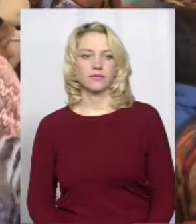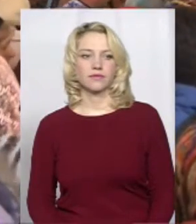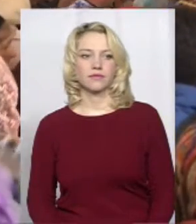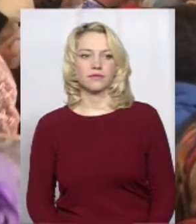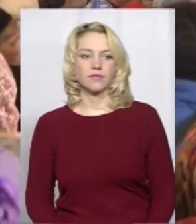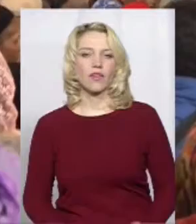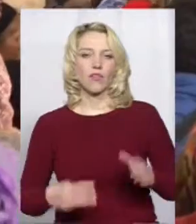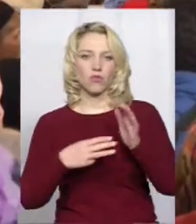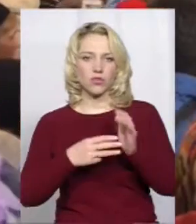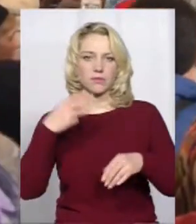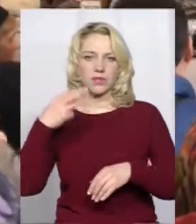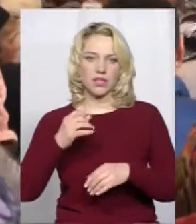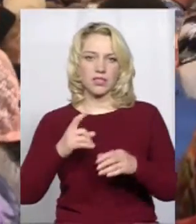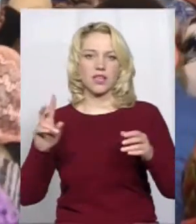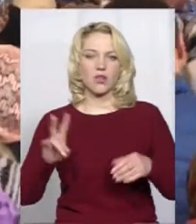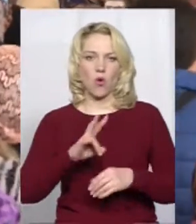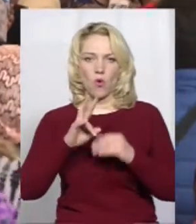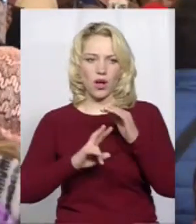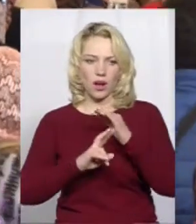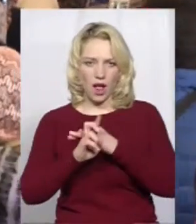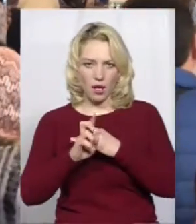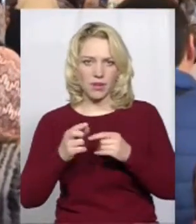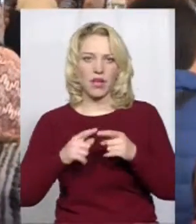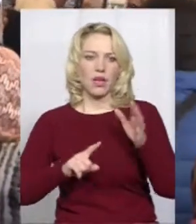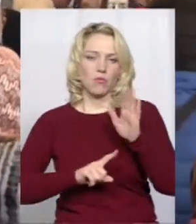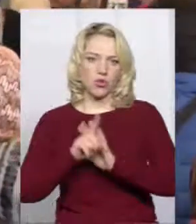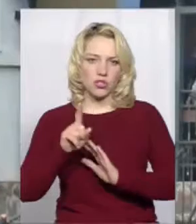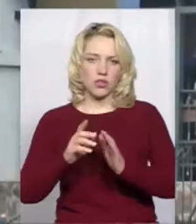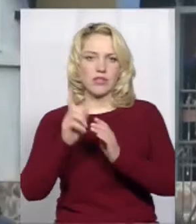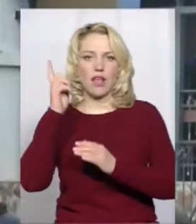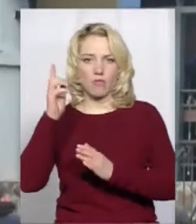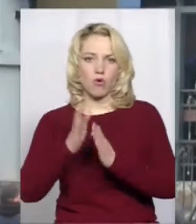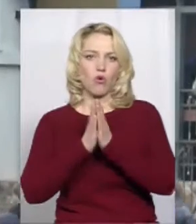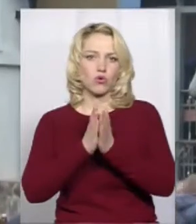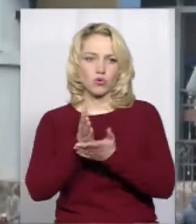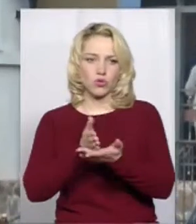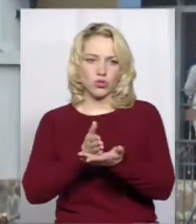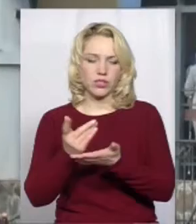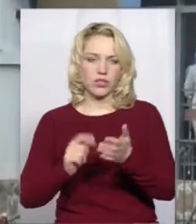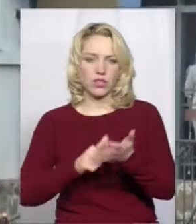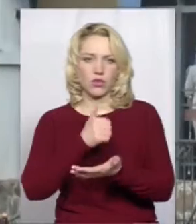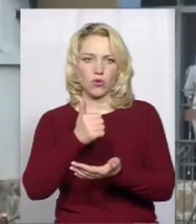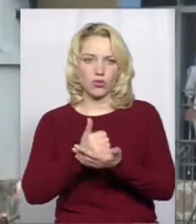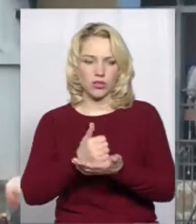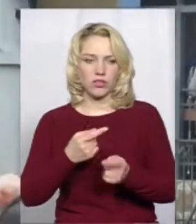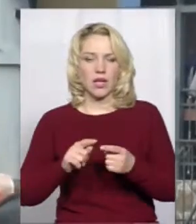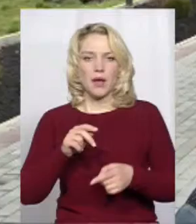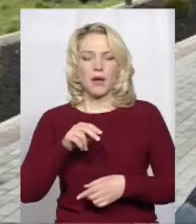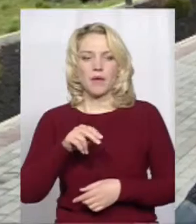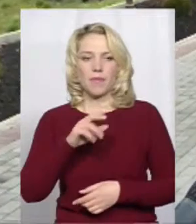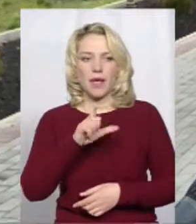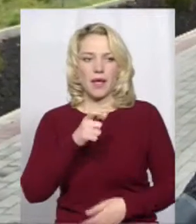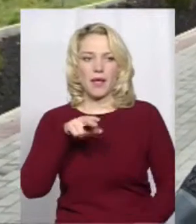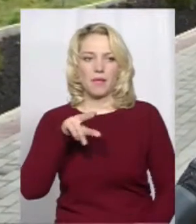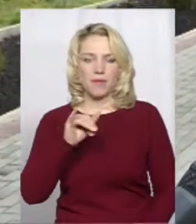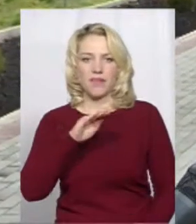О 8.30 у храмі Всіх святих землі Української розпочалось богослужіння, яке очолив Предстоятель Православної Церкви України митрополит Епіфаній.